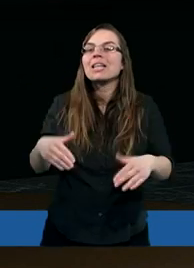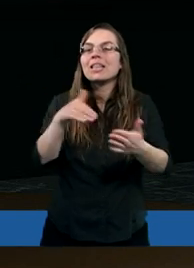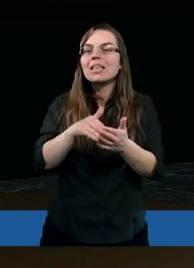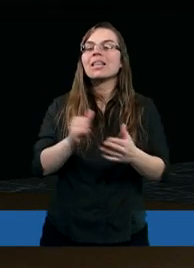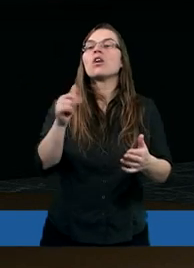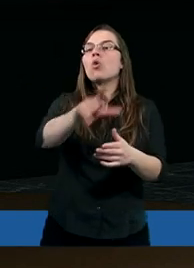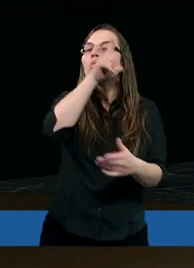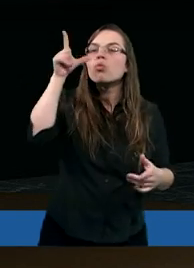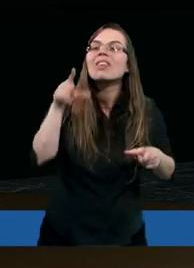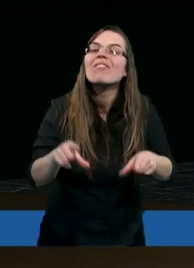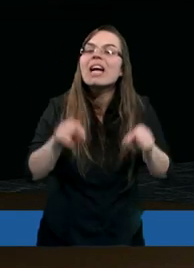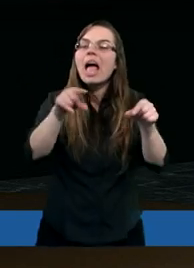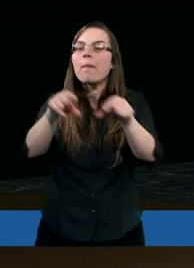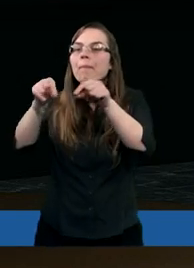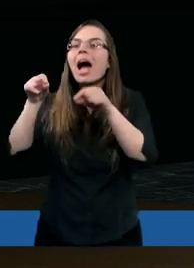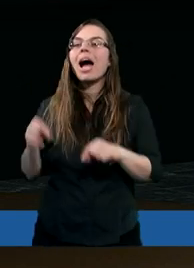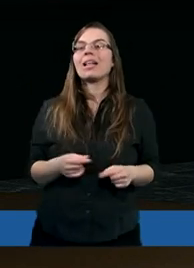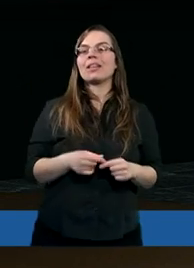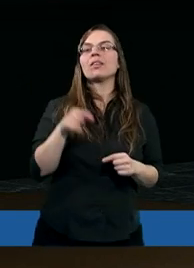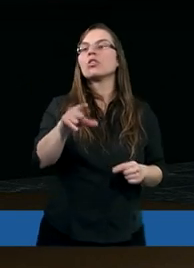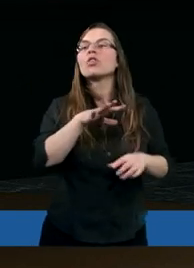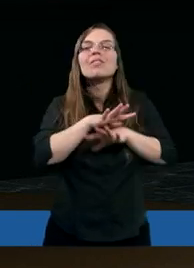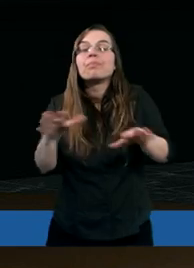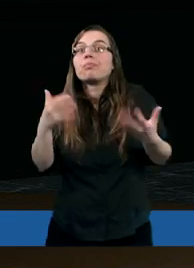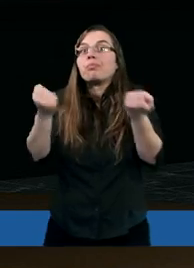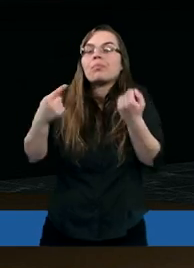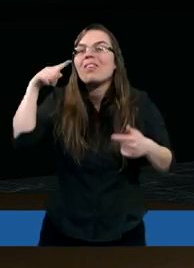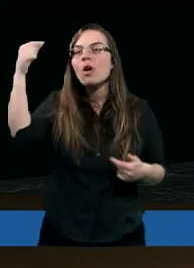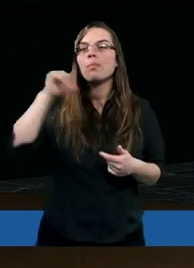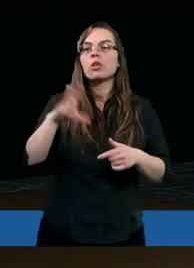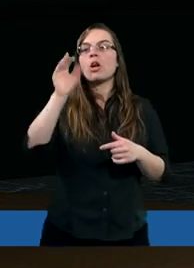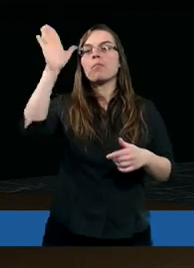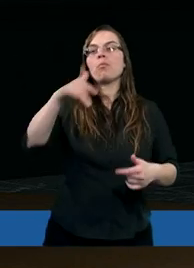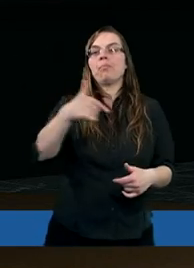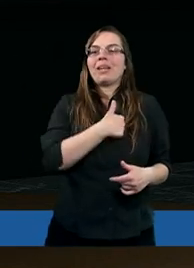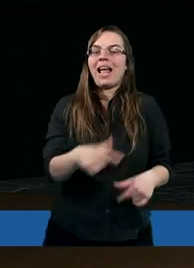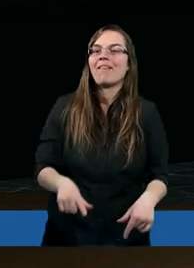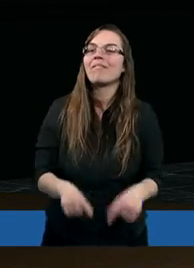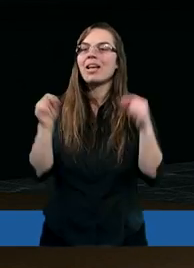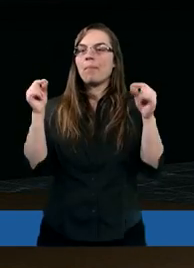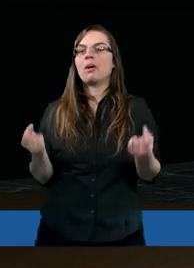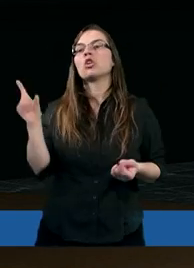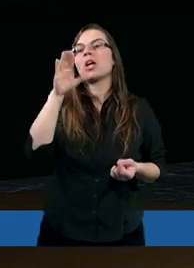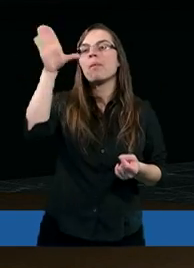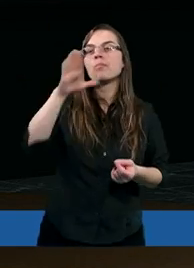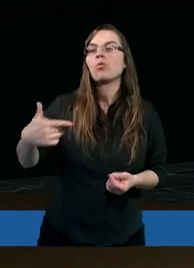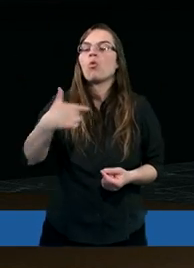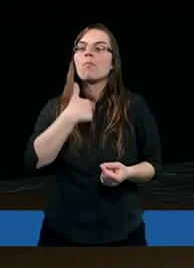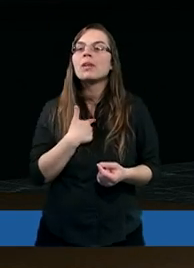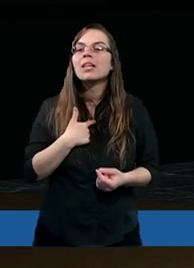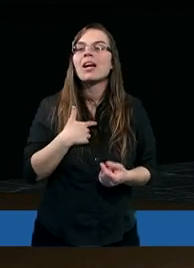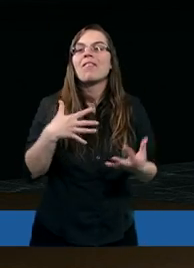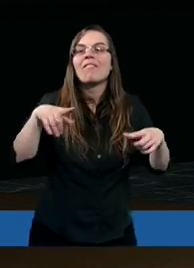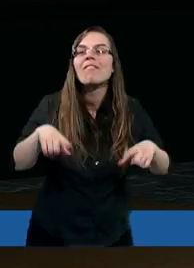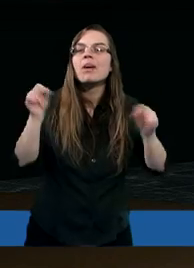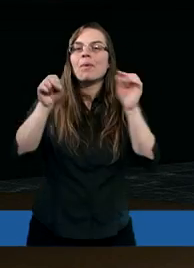lud wybrany. To jest w ogóle wyobrazić sobie, że Bóg mnie wybrał, że Bóg mnie